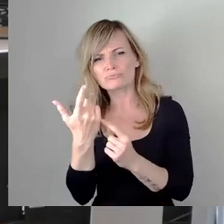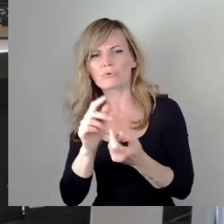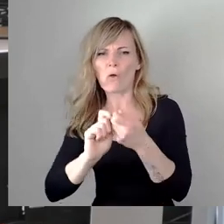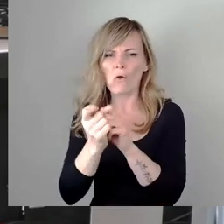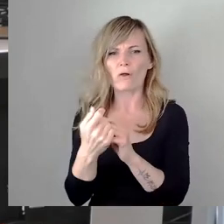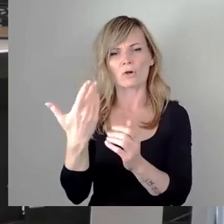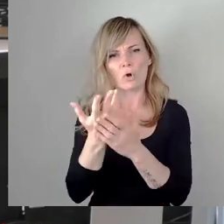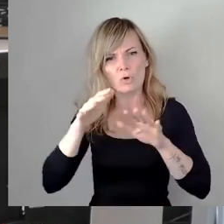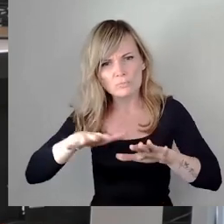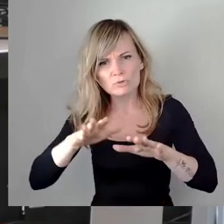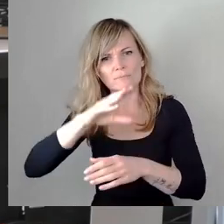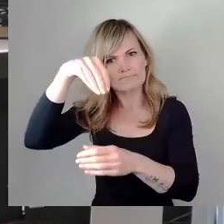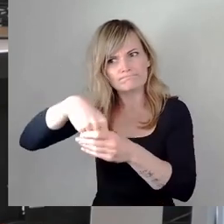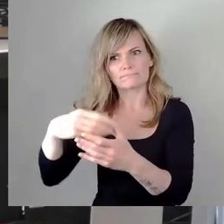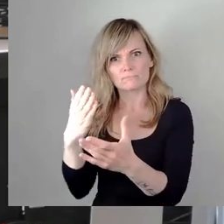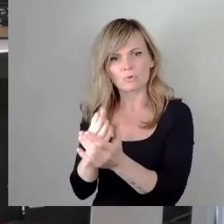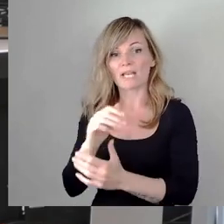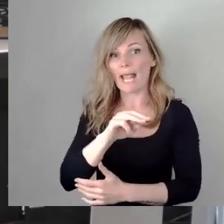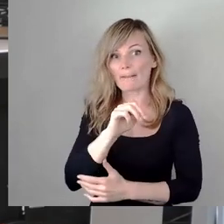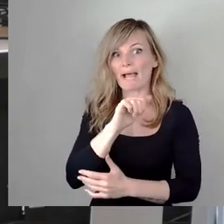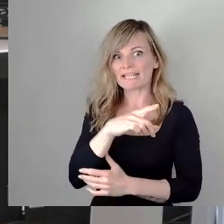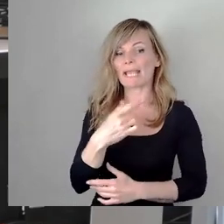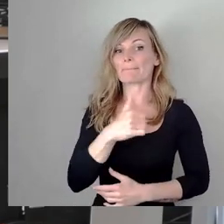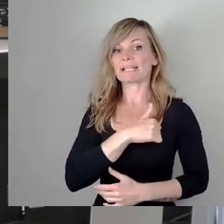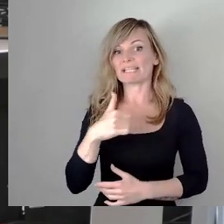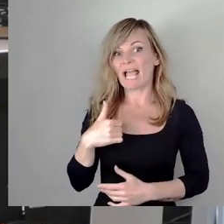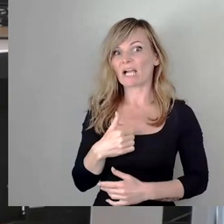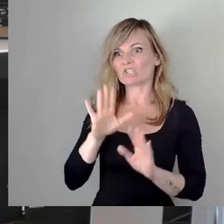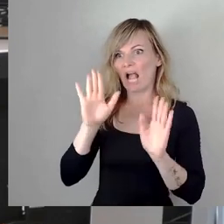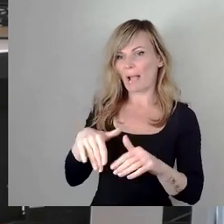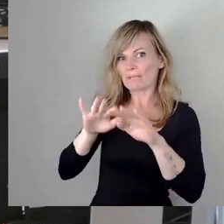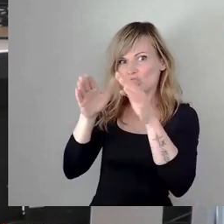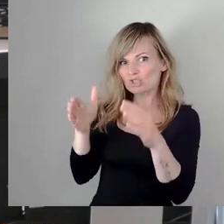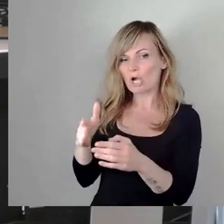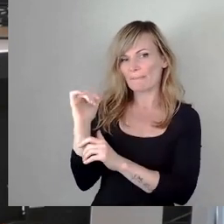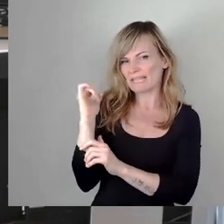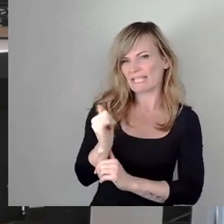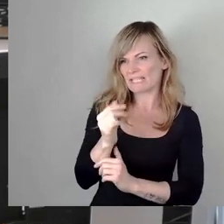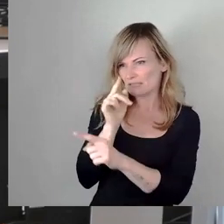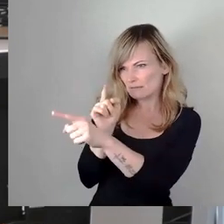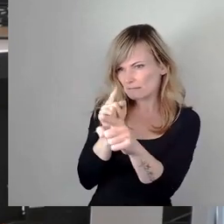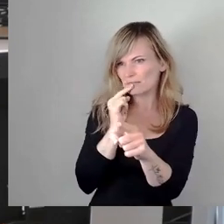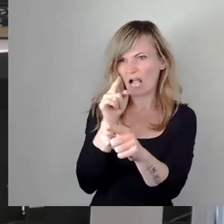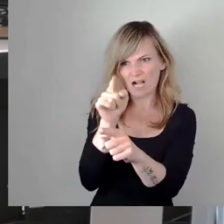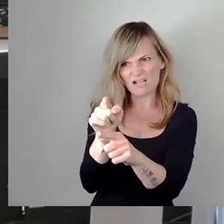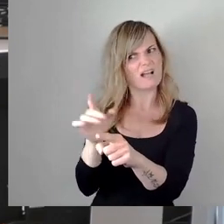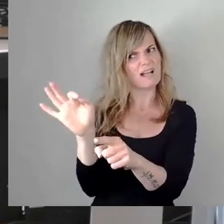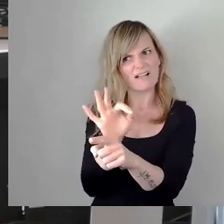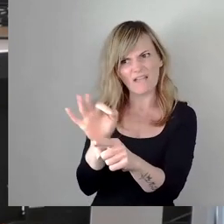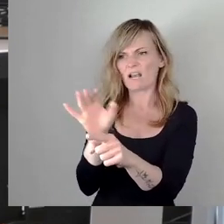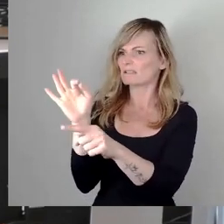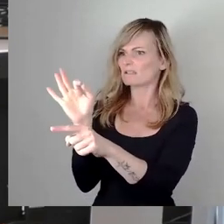militärischen Abschirmdienst, als gefährlich eingestuft wurden. Fachkräfte, auf die wir gerne verzichten wollen.